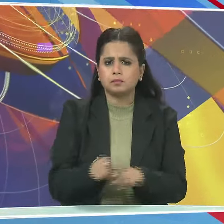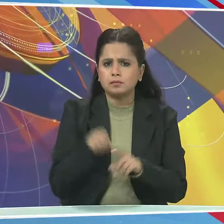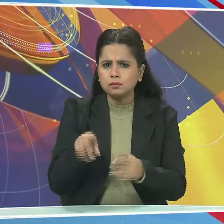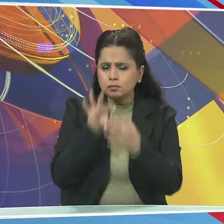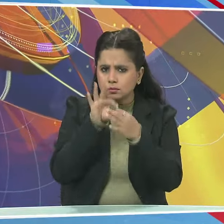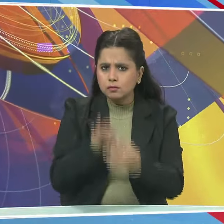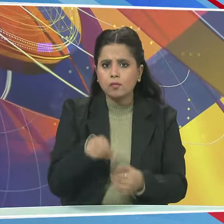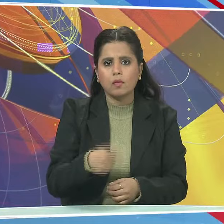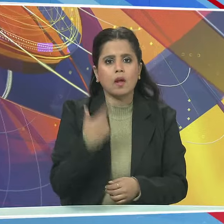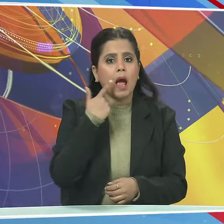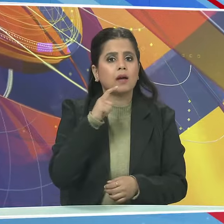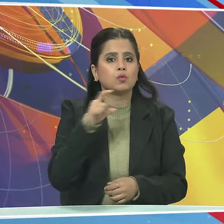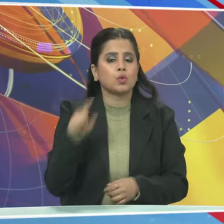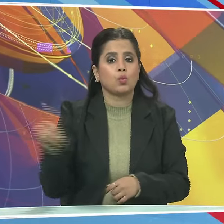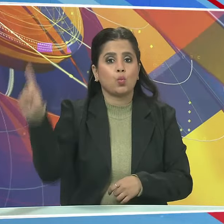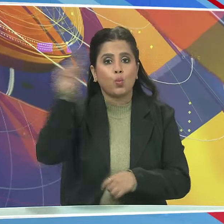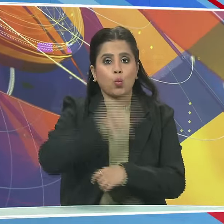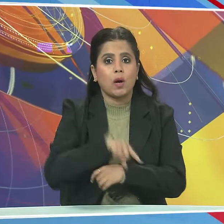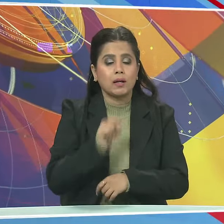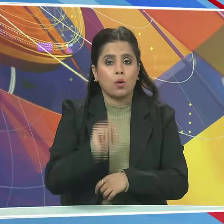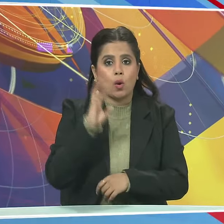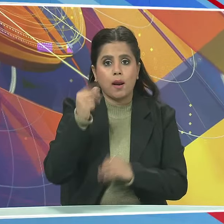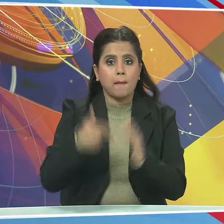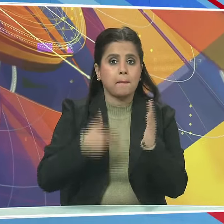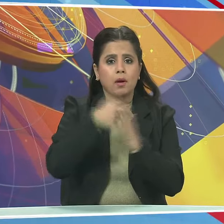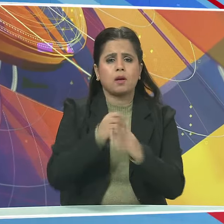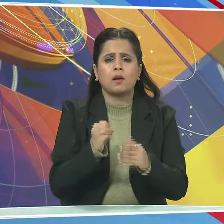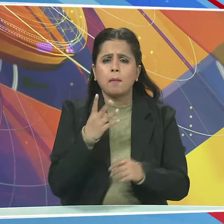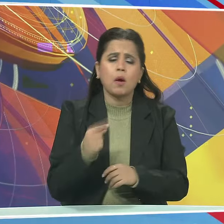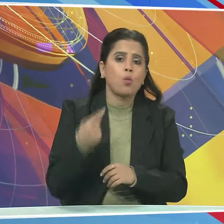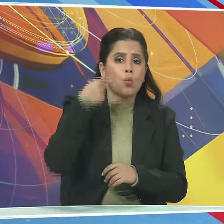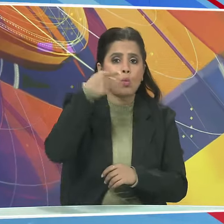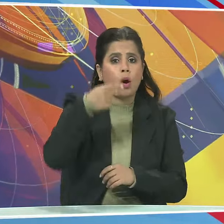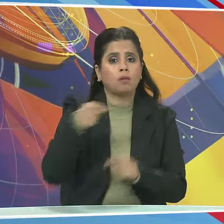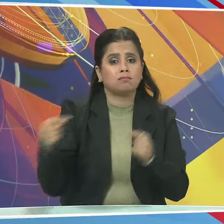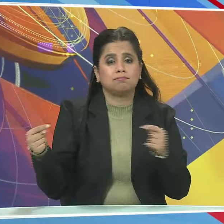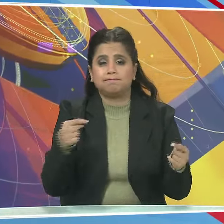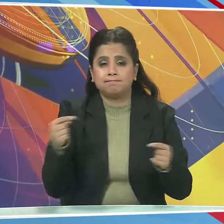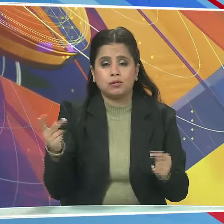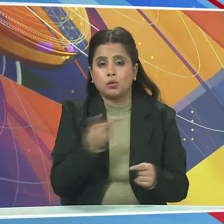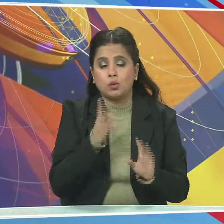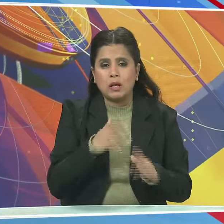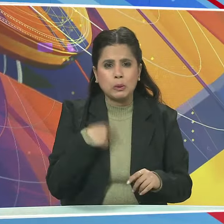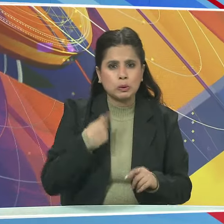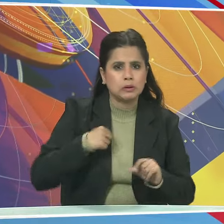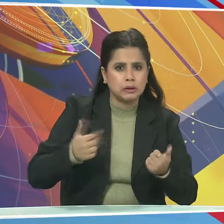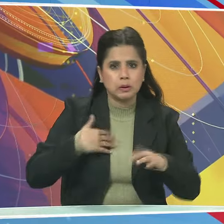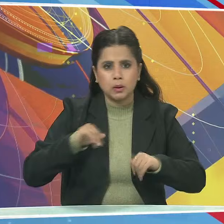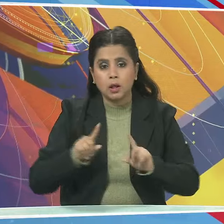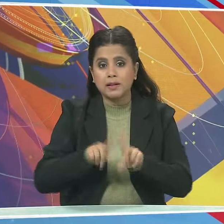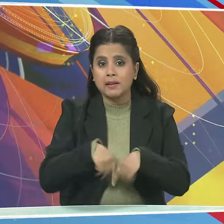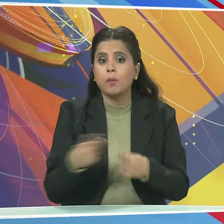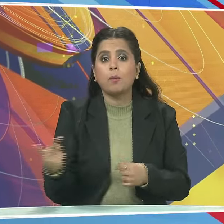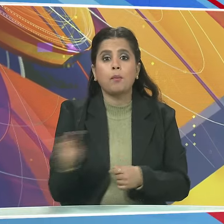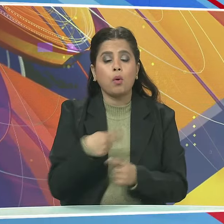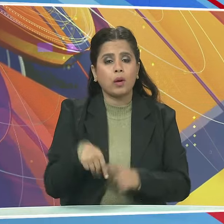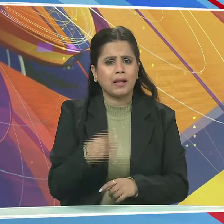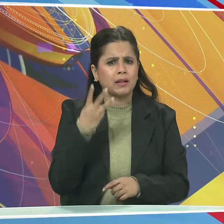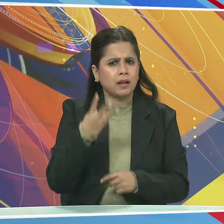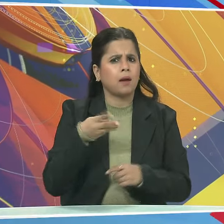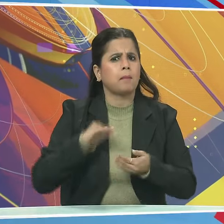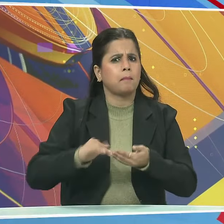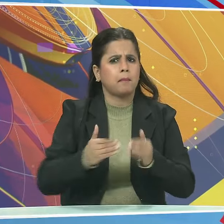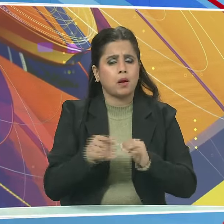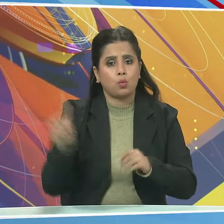सिरीज में ICC वंडे रांकिंग में नंबर वन के लिए भी जंग होगी दोनों टीमों के बीच तीन